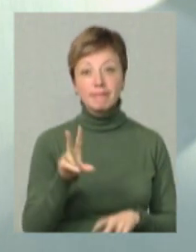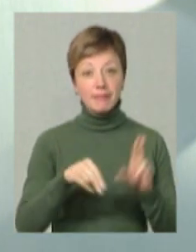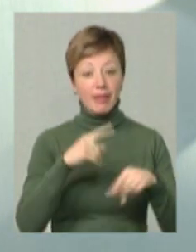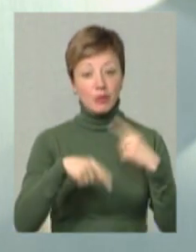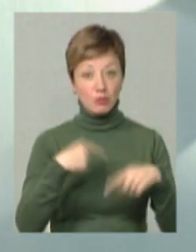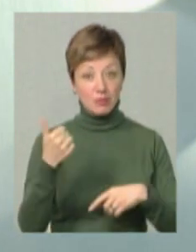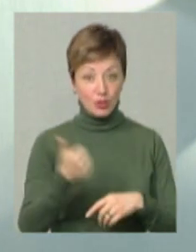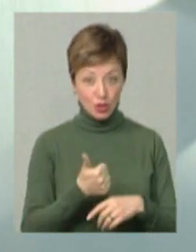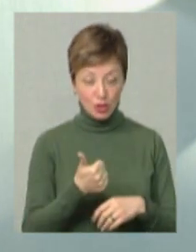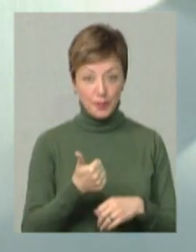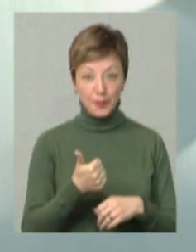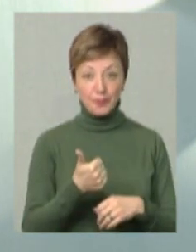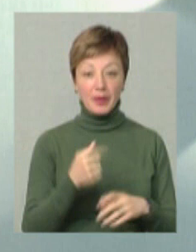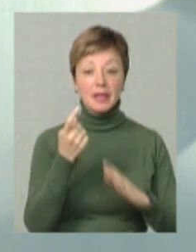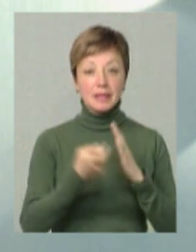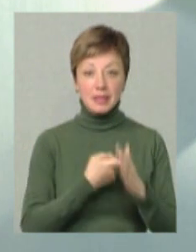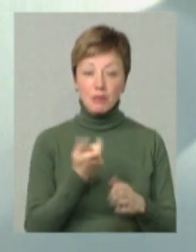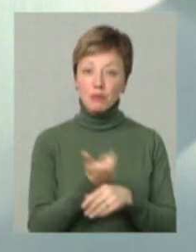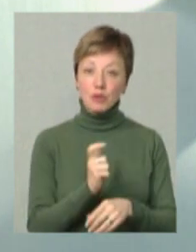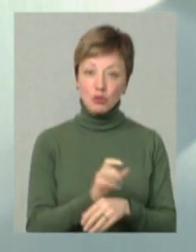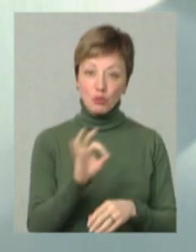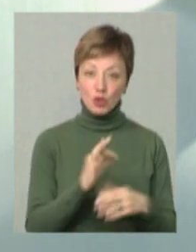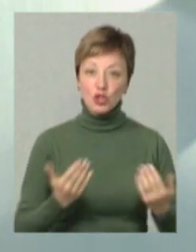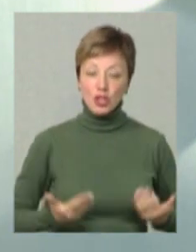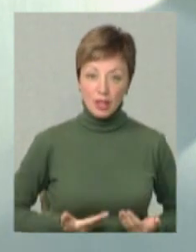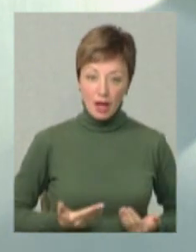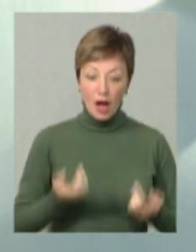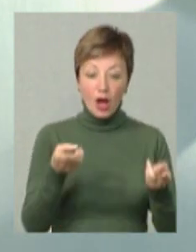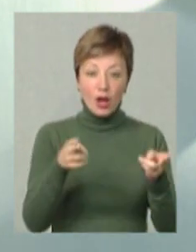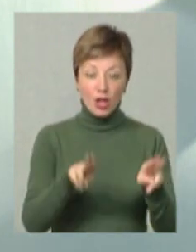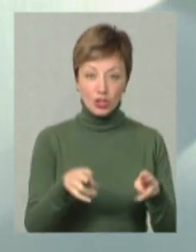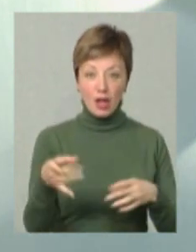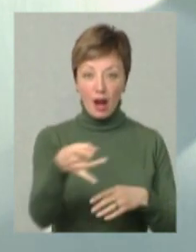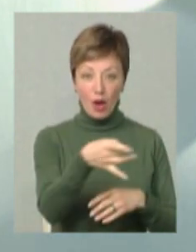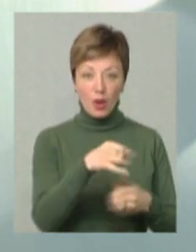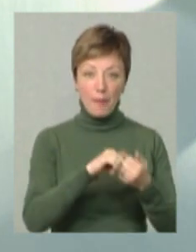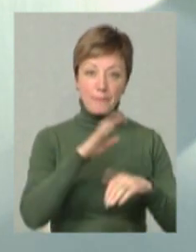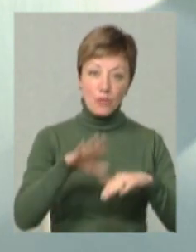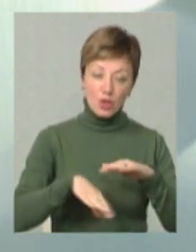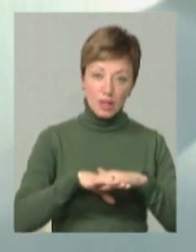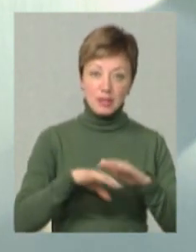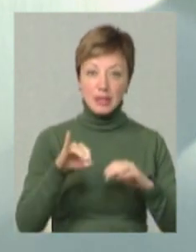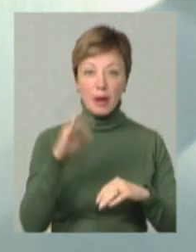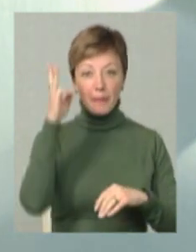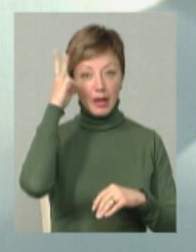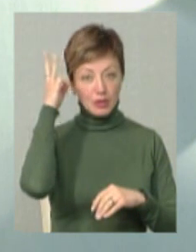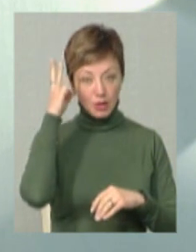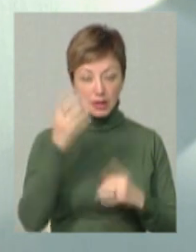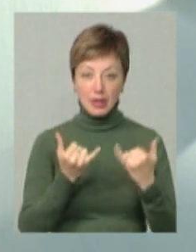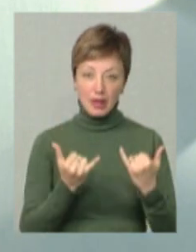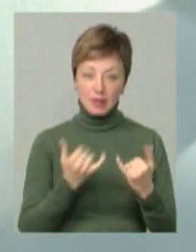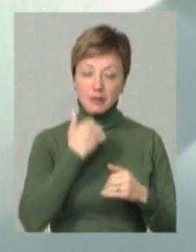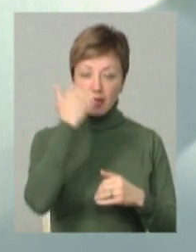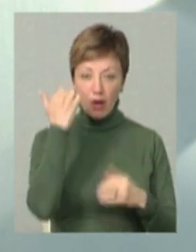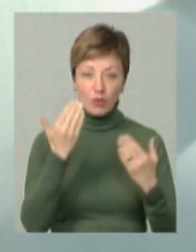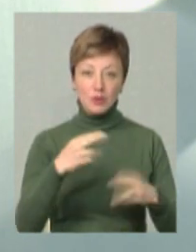наступному тижні дізнаємося більше про життя решти районів – це Кам'янець Подільського і Хмельницького. Наразі